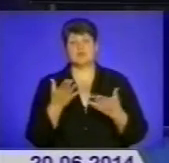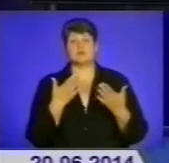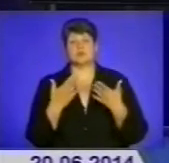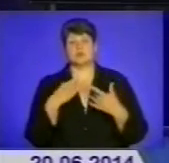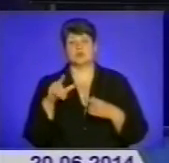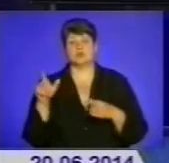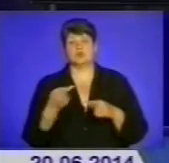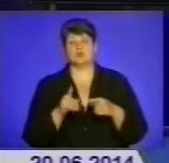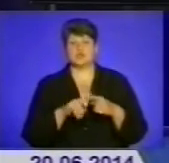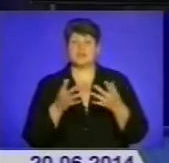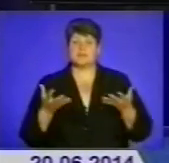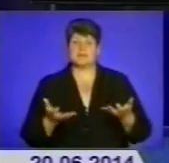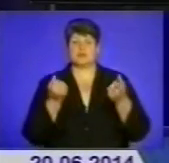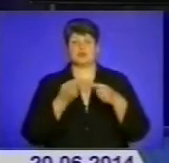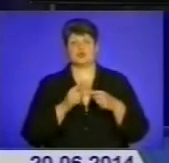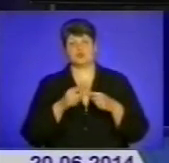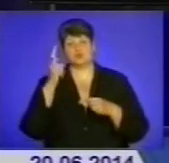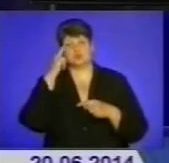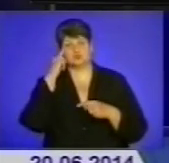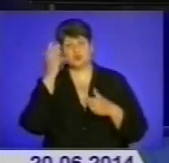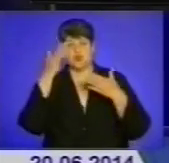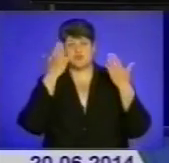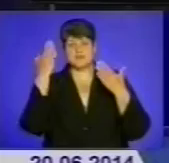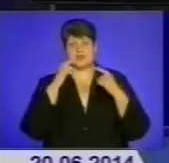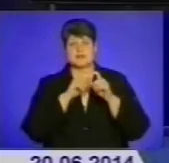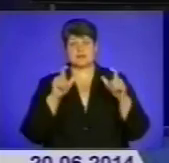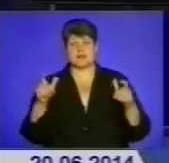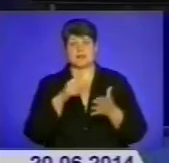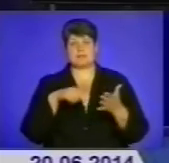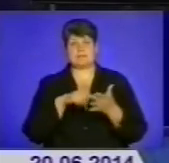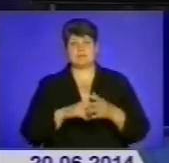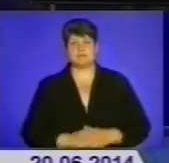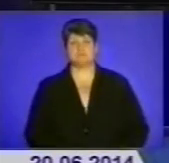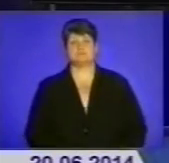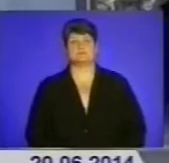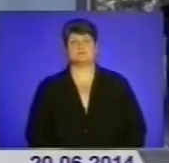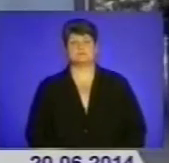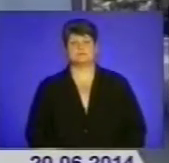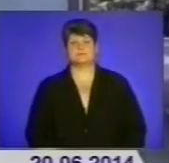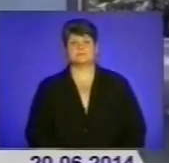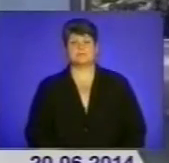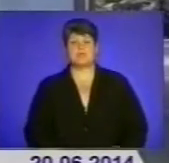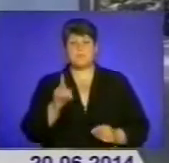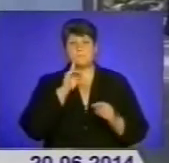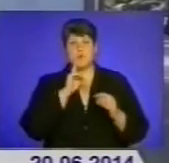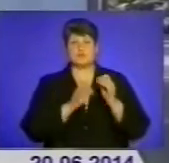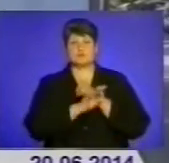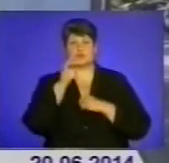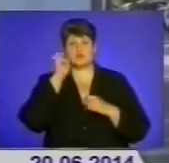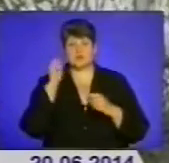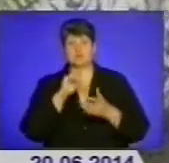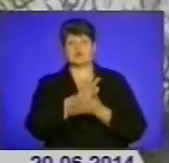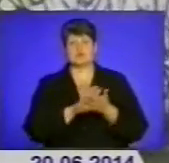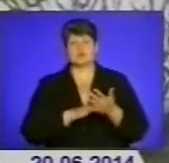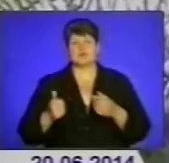Тернополя і чи підтримують таку позицію розважальні заклади міста? У сюжеті Ірина Терлюк. Поки на Сході України тривають